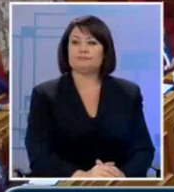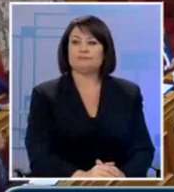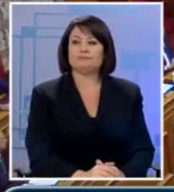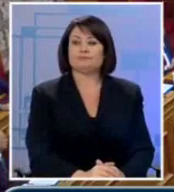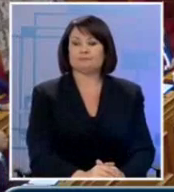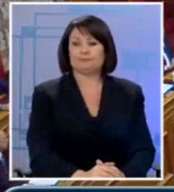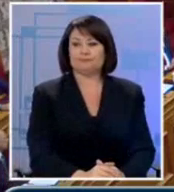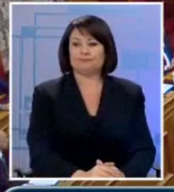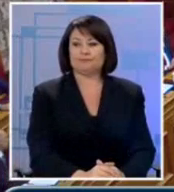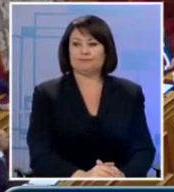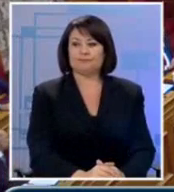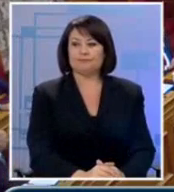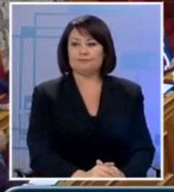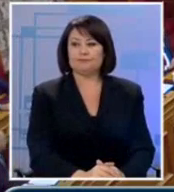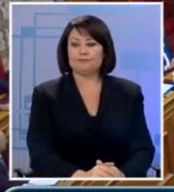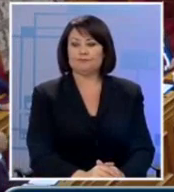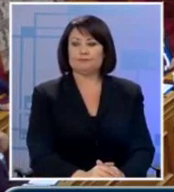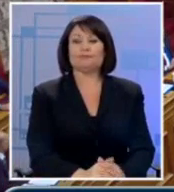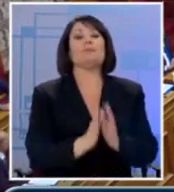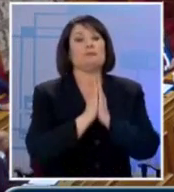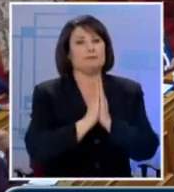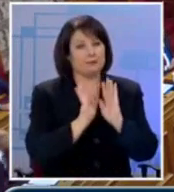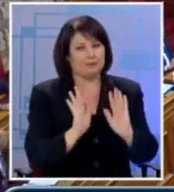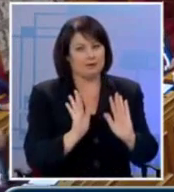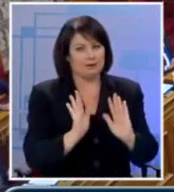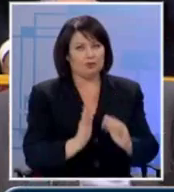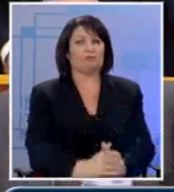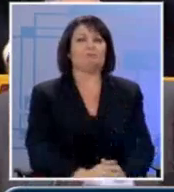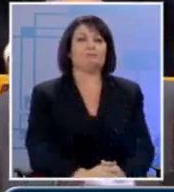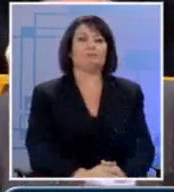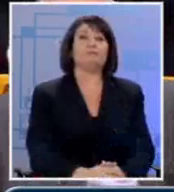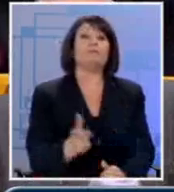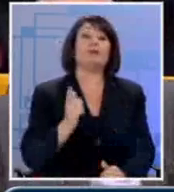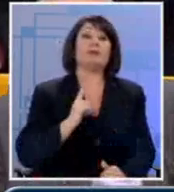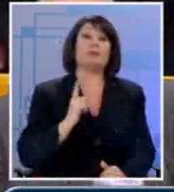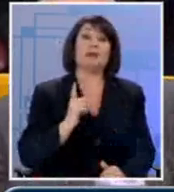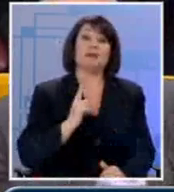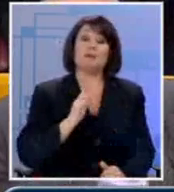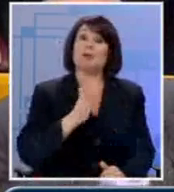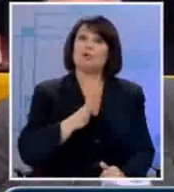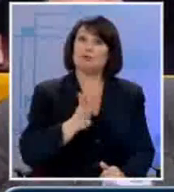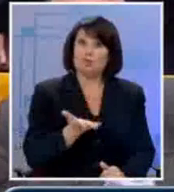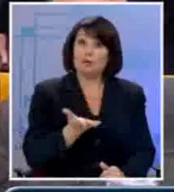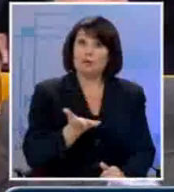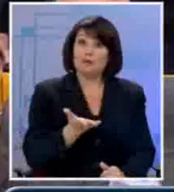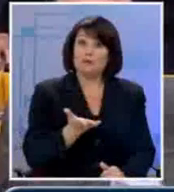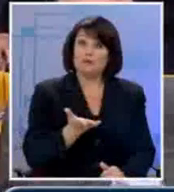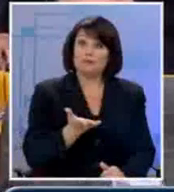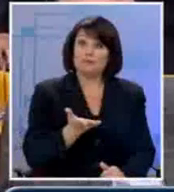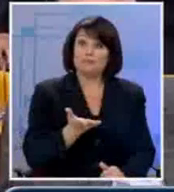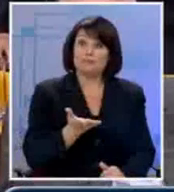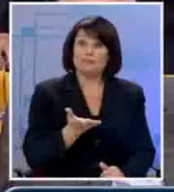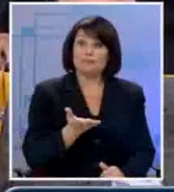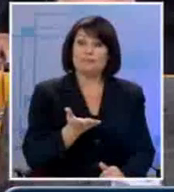κύριε Πρόεδρε, κύριε Πρόεδρε, παρακαλώ, δεν περίμενα ότι μπορεί η κομματική